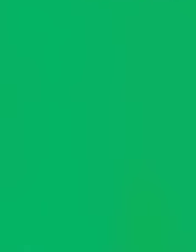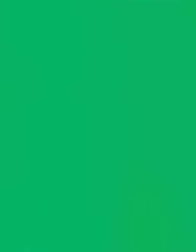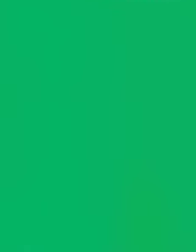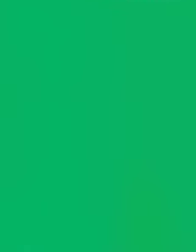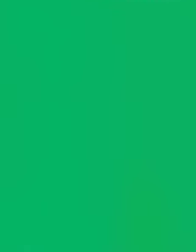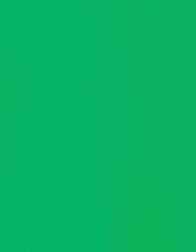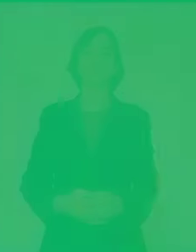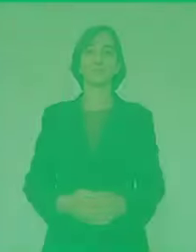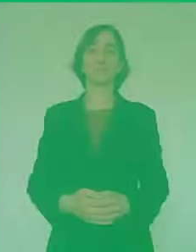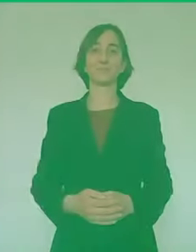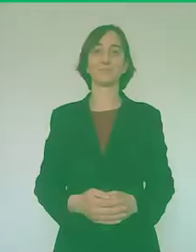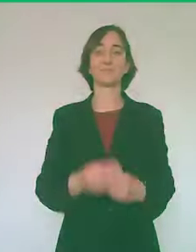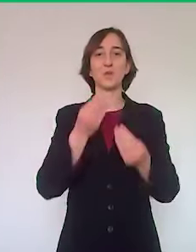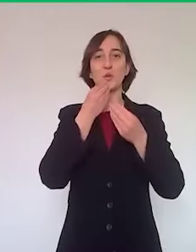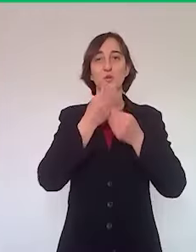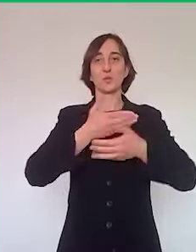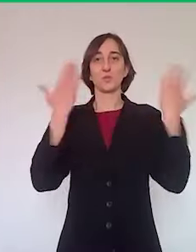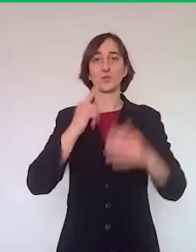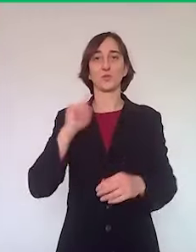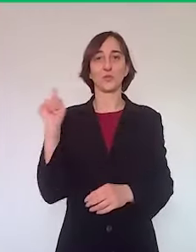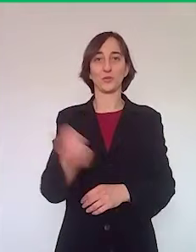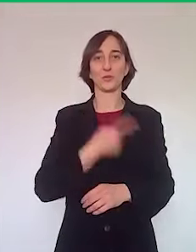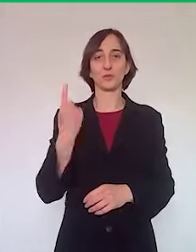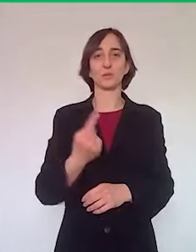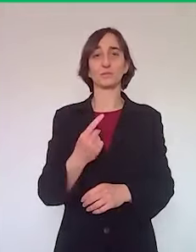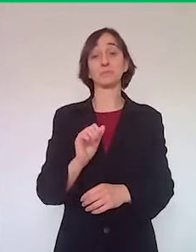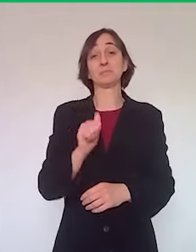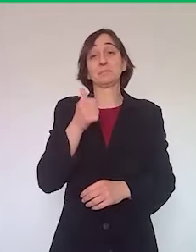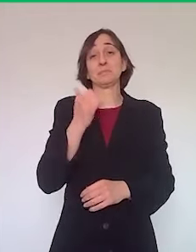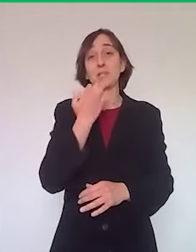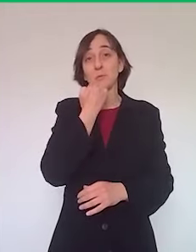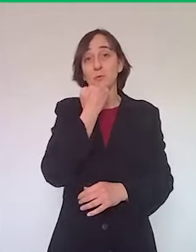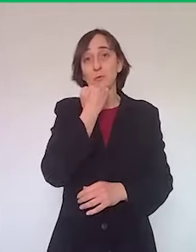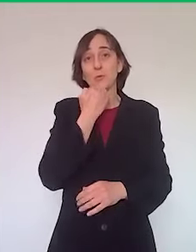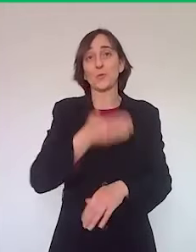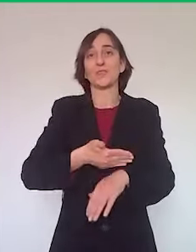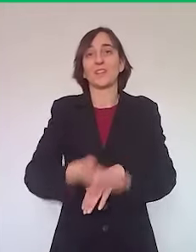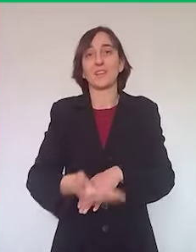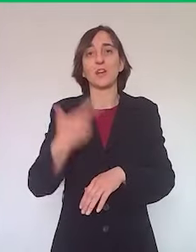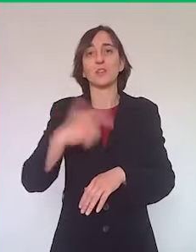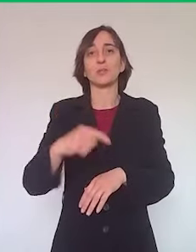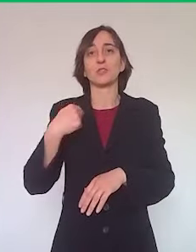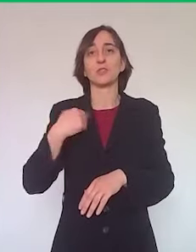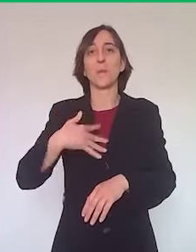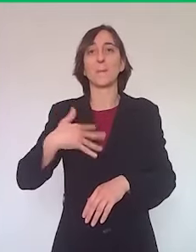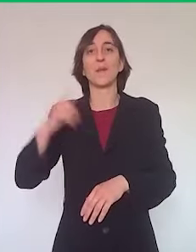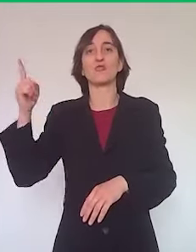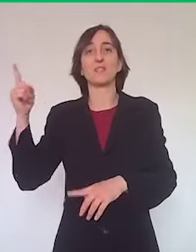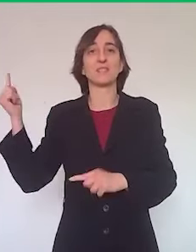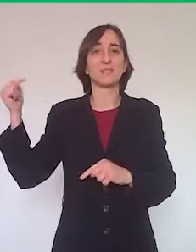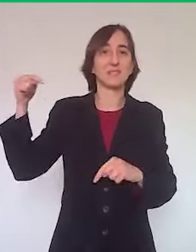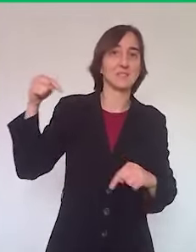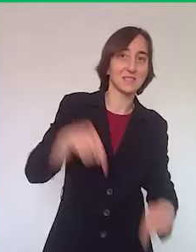Buongiorno a tutti, mi scuso per il ritardo ma arrivo da Piacenza dove abbiamo fatto una cosa molto